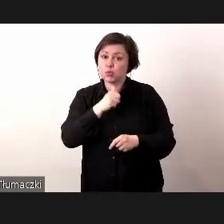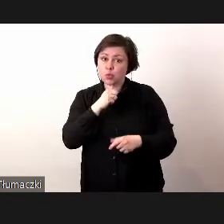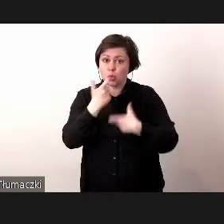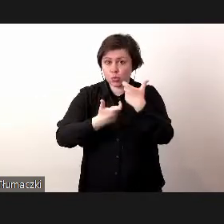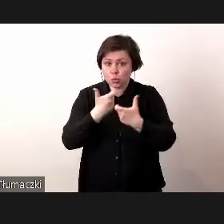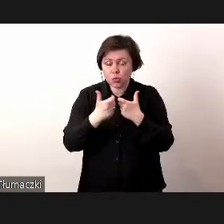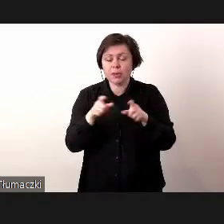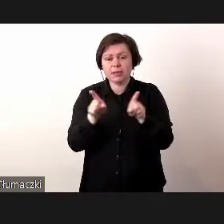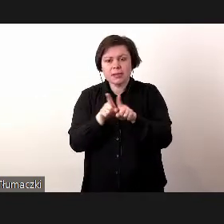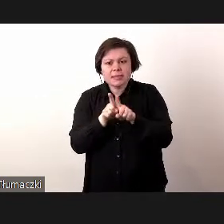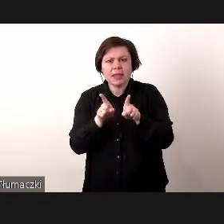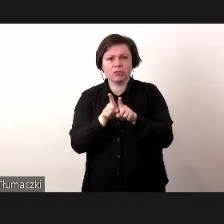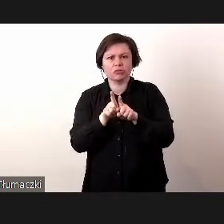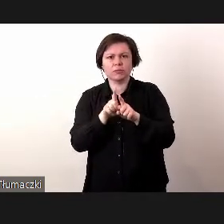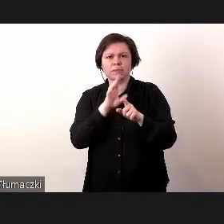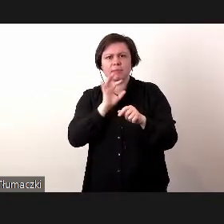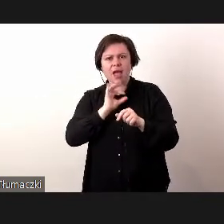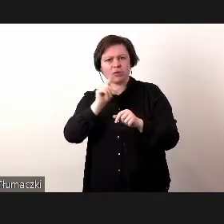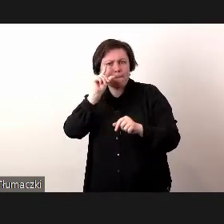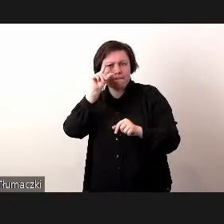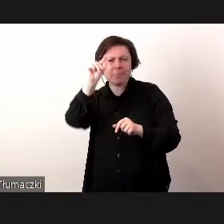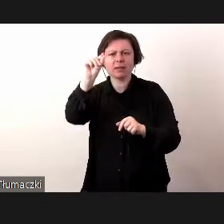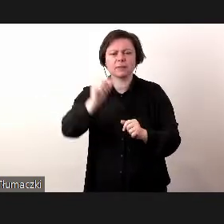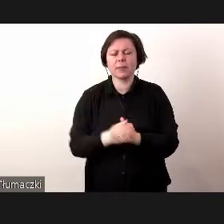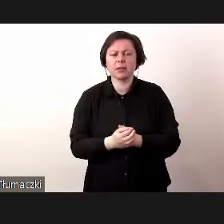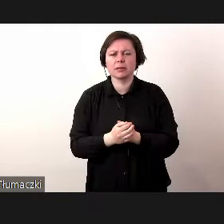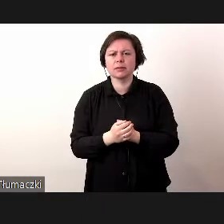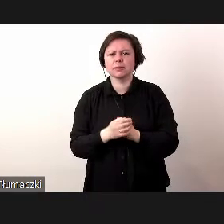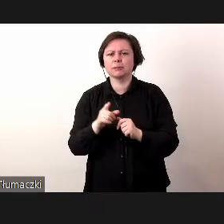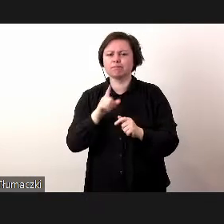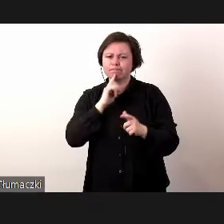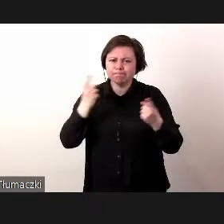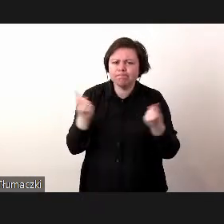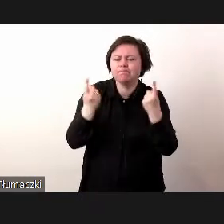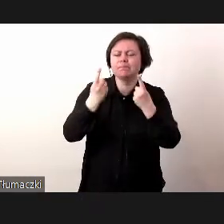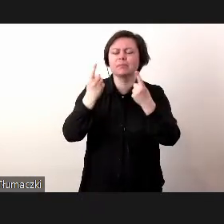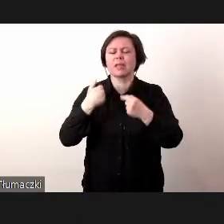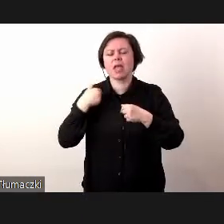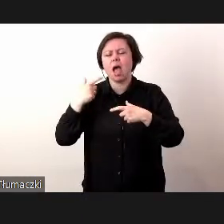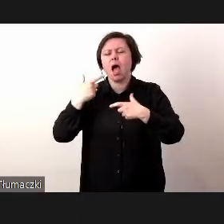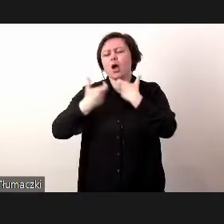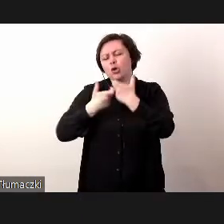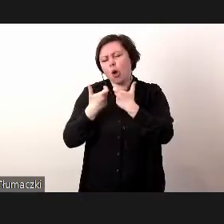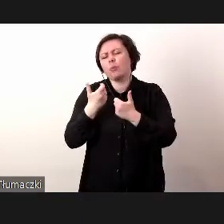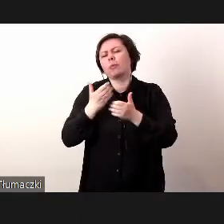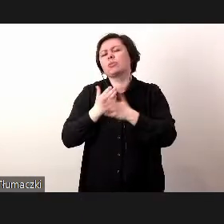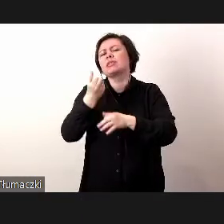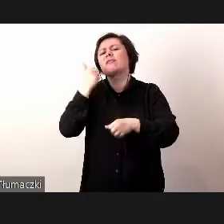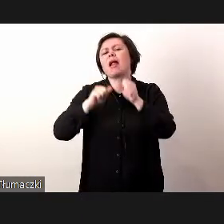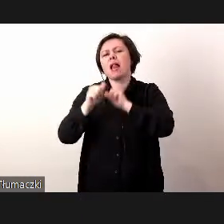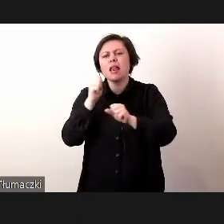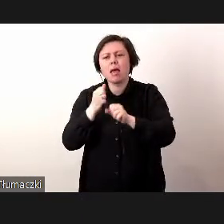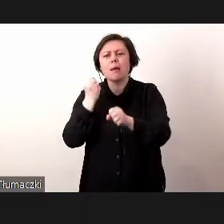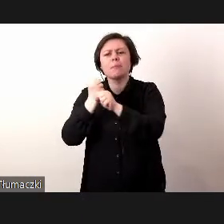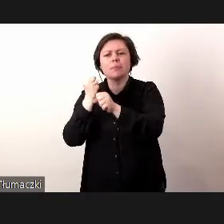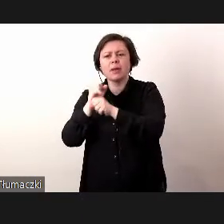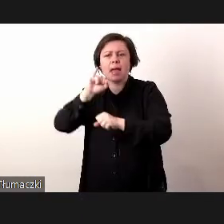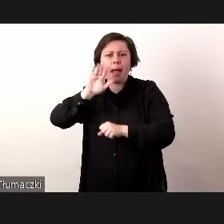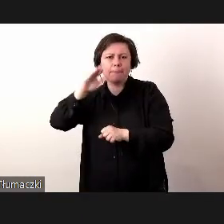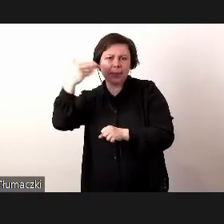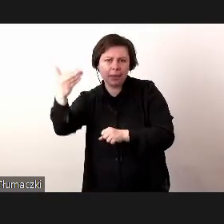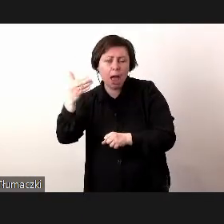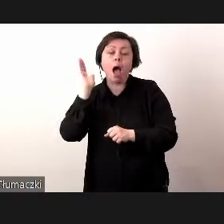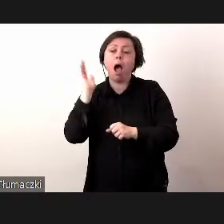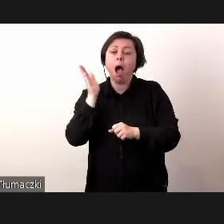robić też z tego takiej perspektywy komercyjnej. Ja to robiłem przez wiele rad pracując w firmie IBM,